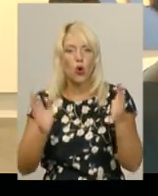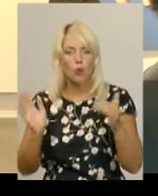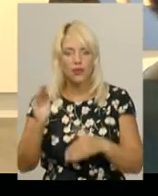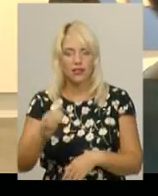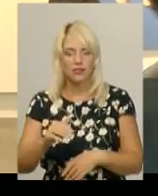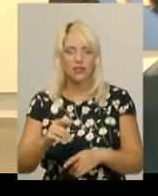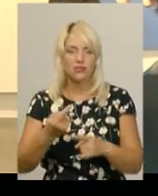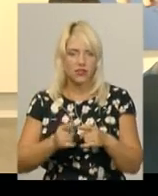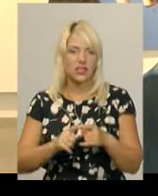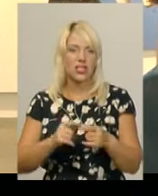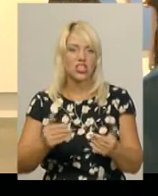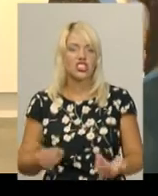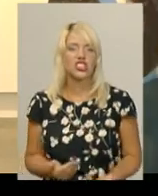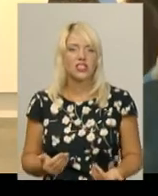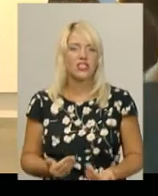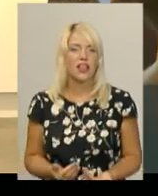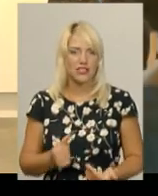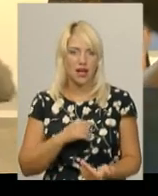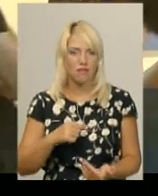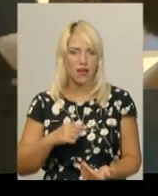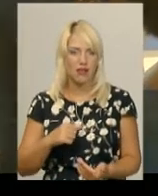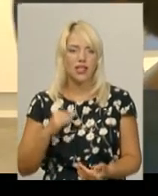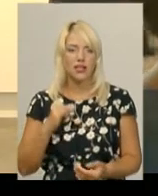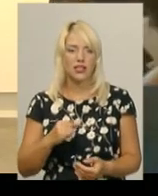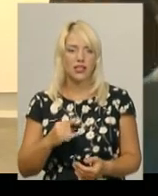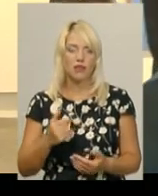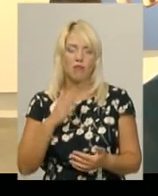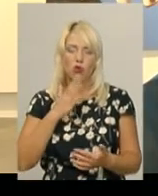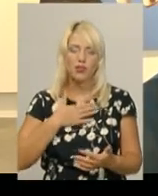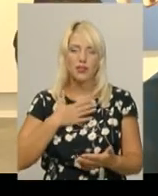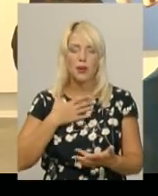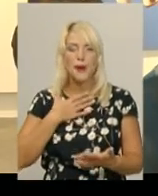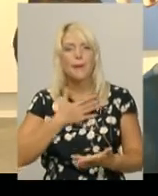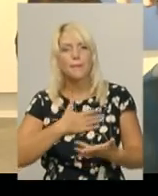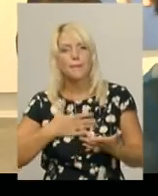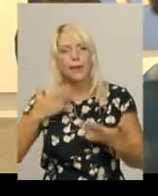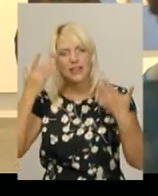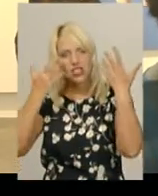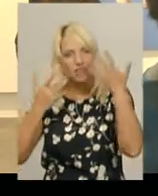Це, звісно, мої переживання і мої